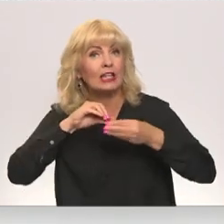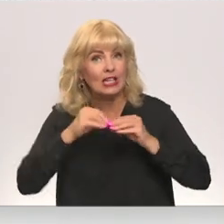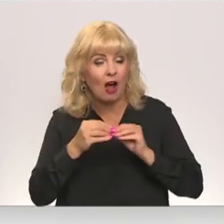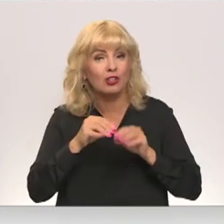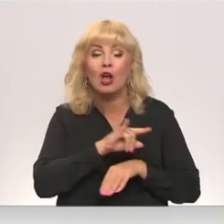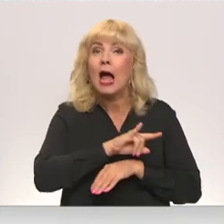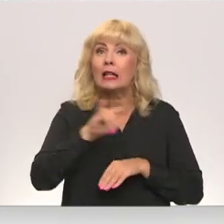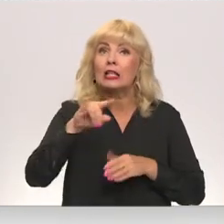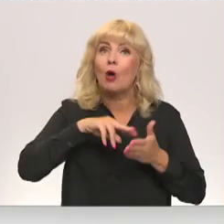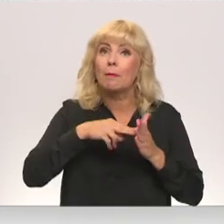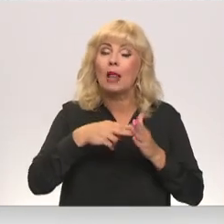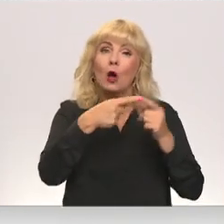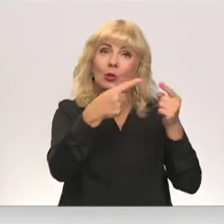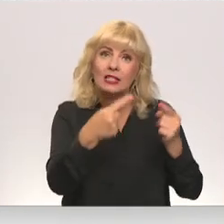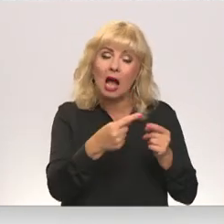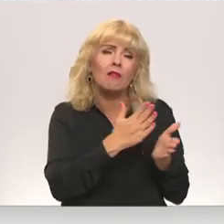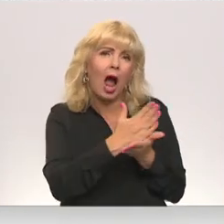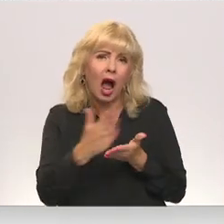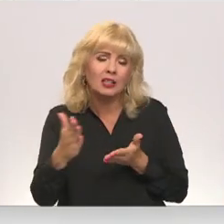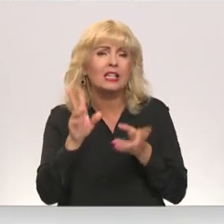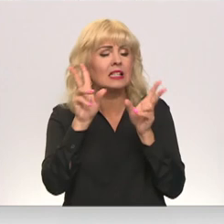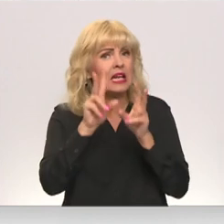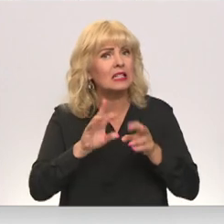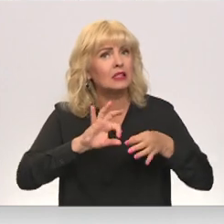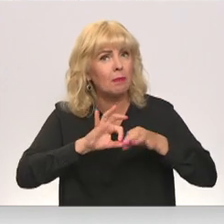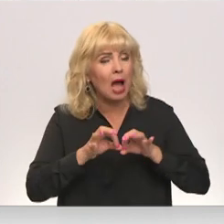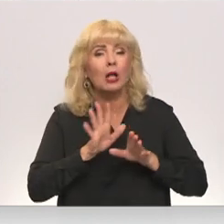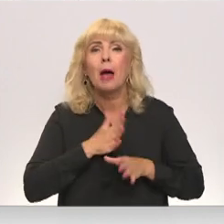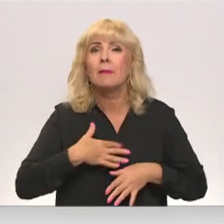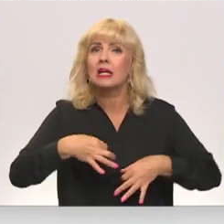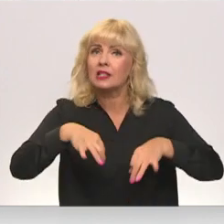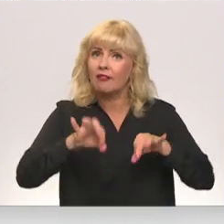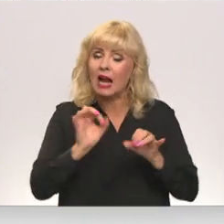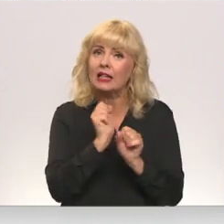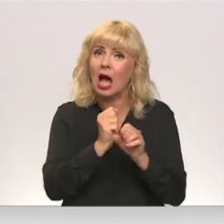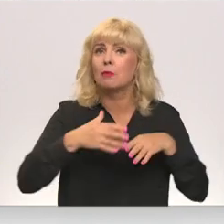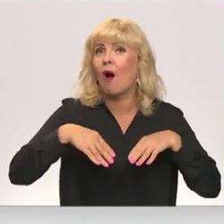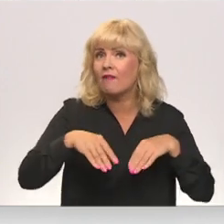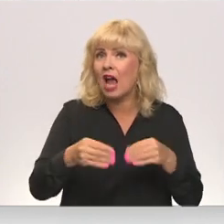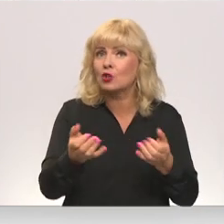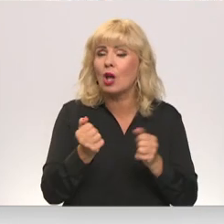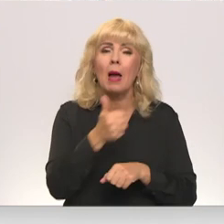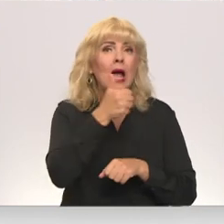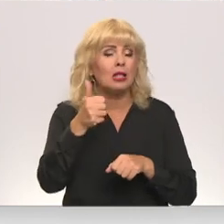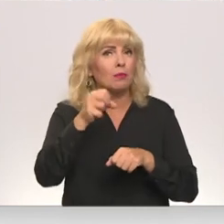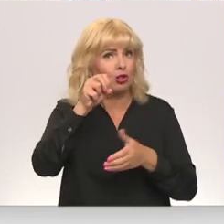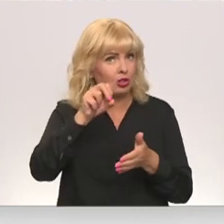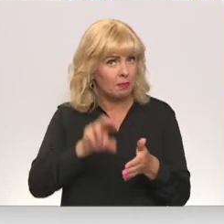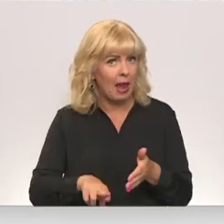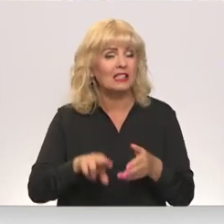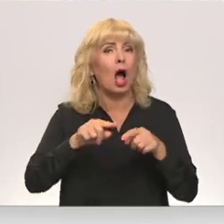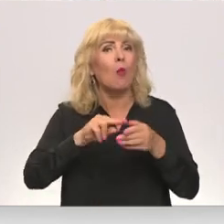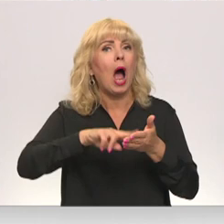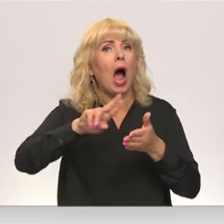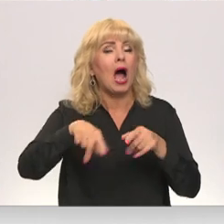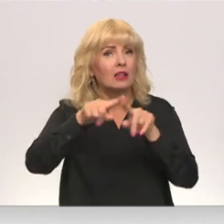Lidojuma plāni tikuši saskaņoti pēc rūpīgas to izspētes, kā arī bija svarīgi, ka darbu veicējais ir saņēmis īpašu atļauju, un tāpat darbu